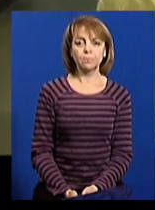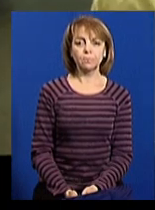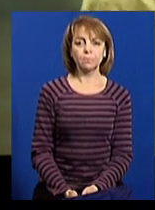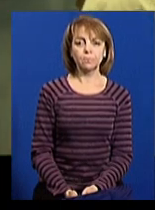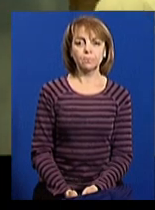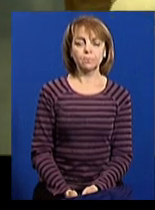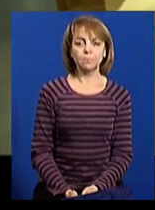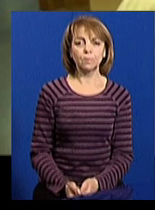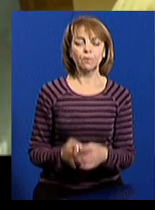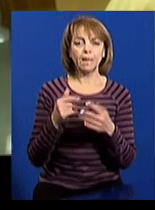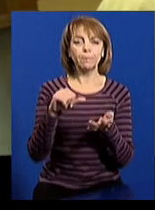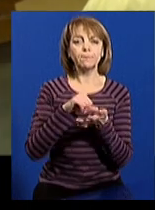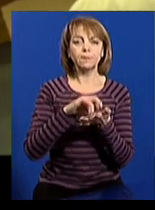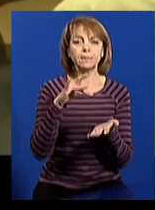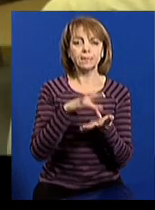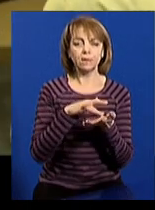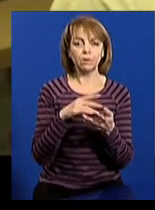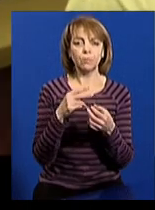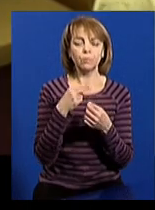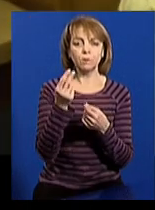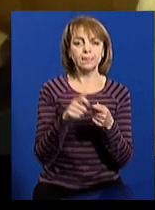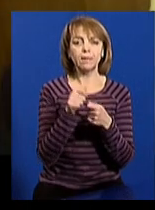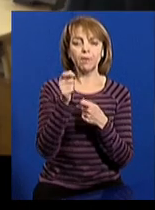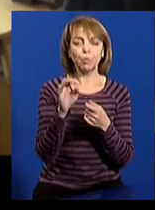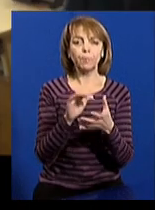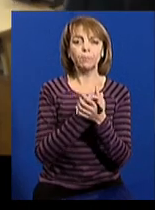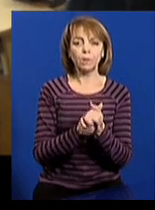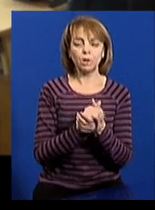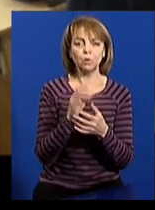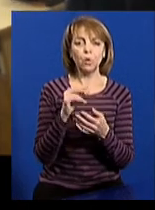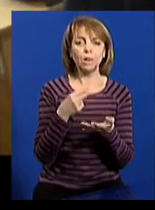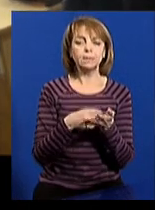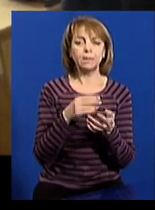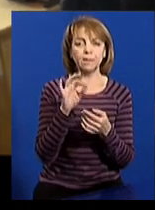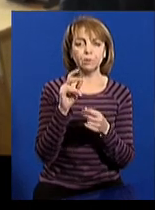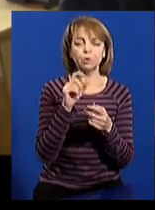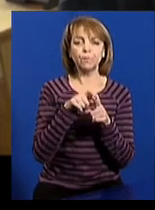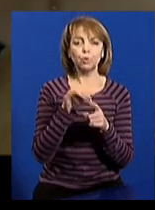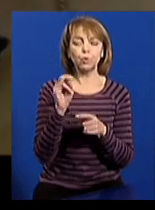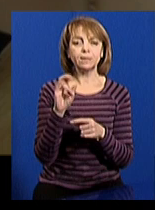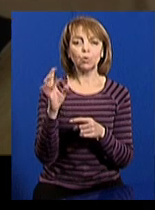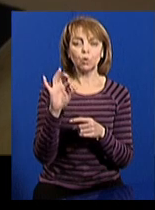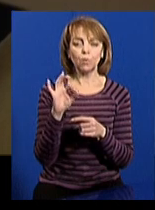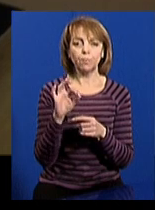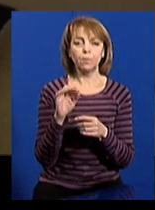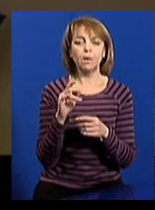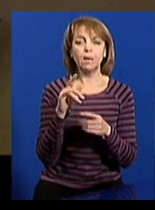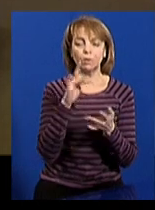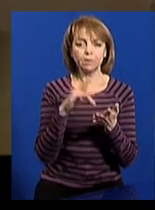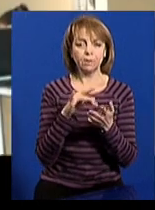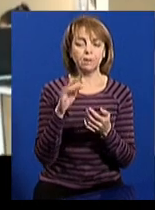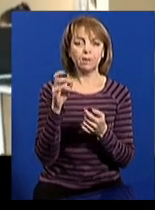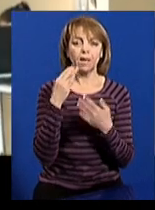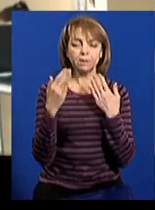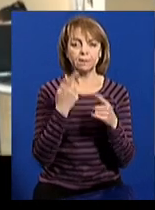Ось так представники центру подають заяви про примирення до канцелярії. За словами Юрія Сидоренка, речника Харківської міськради,